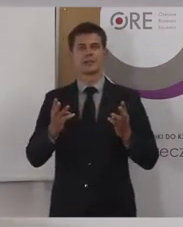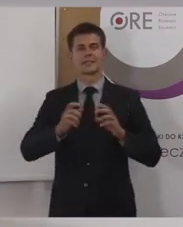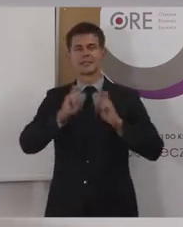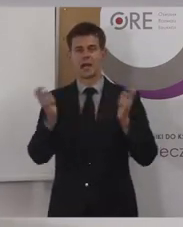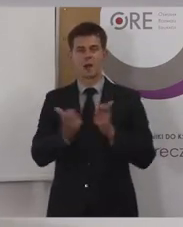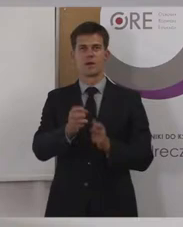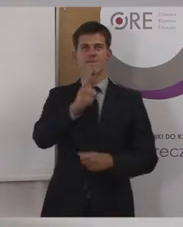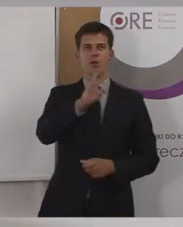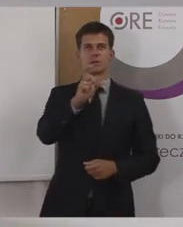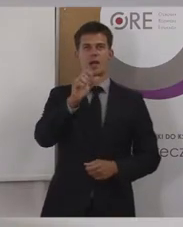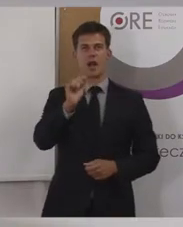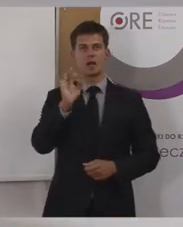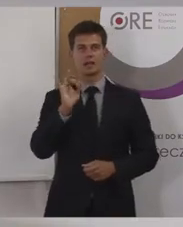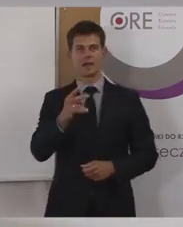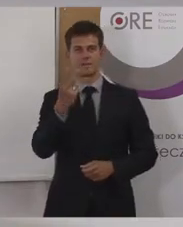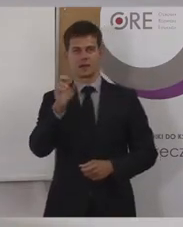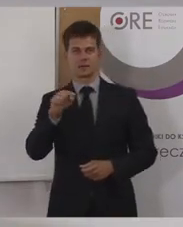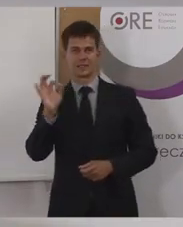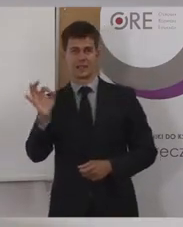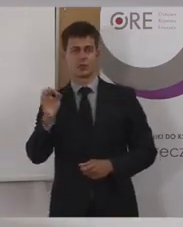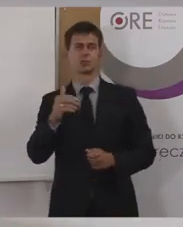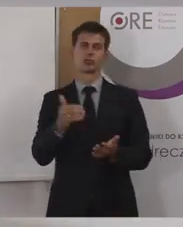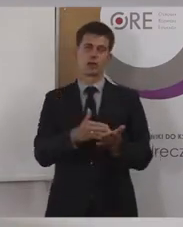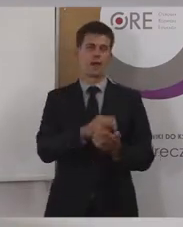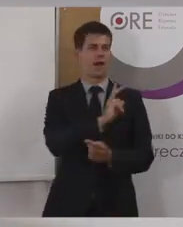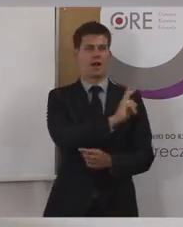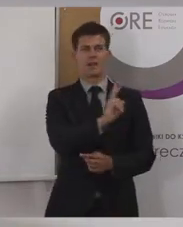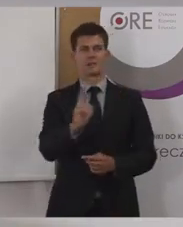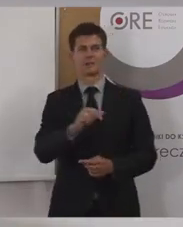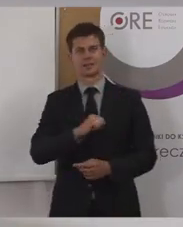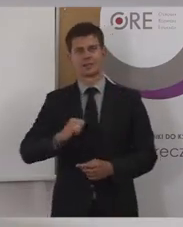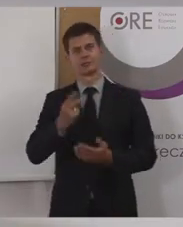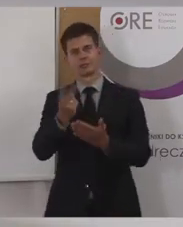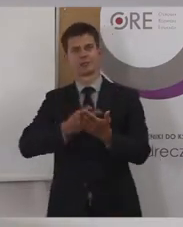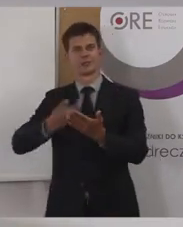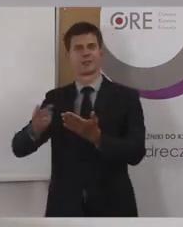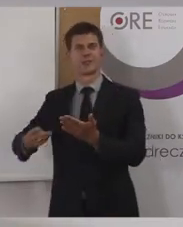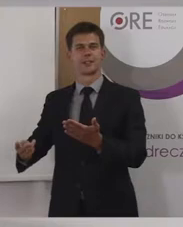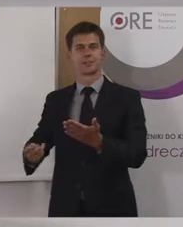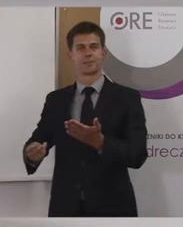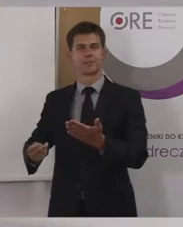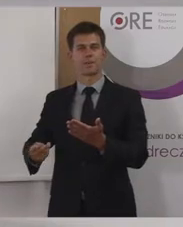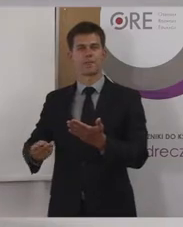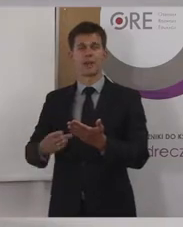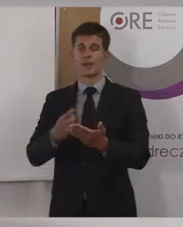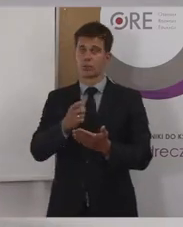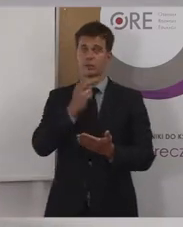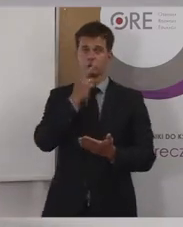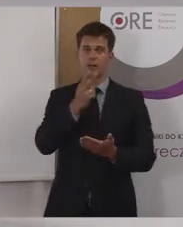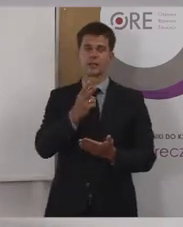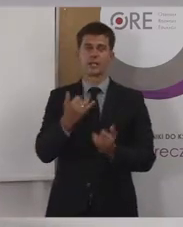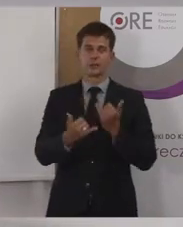resztę należałoby sobie tak naprawdę doczytać. Ja polecam tutaj tak przy okazji jeszcze, jak Państwo będziecie